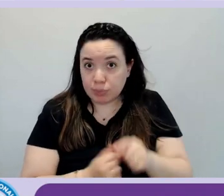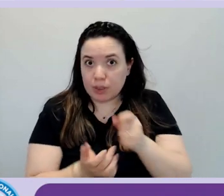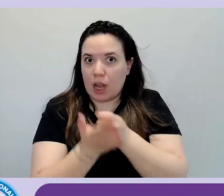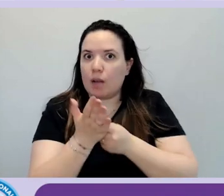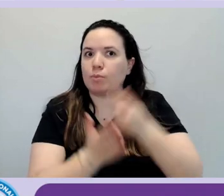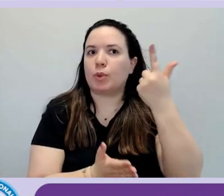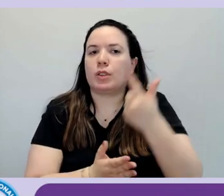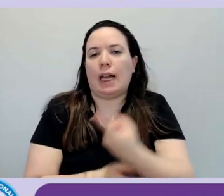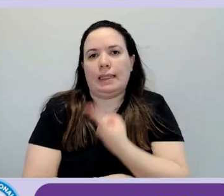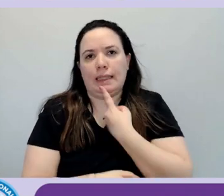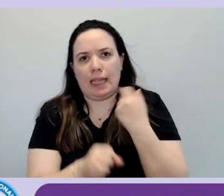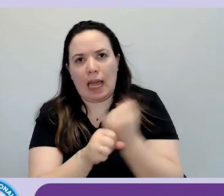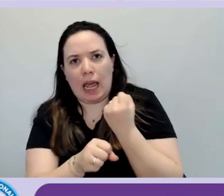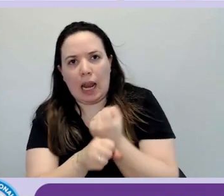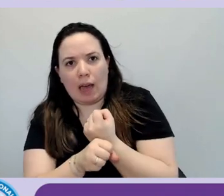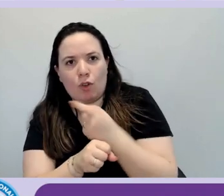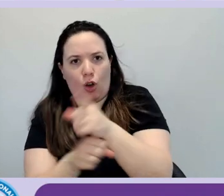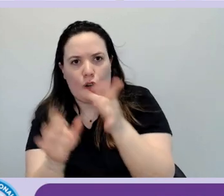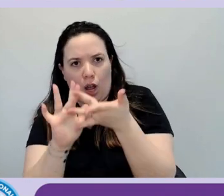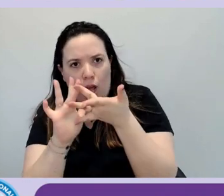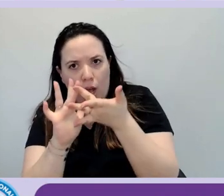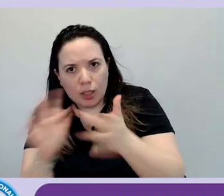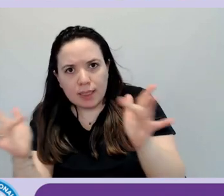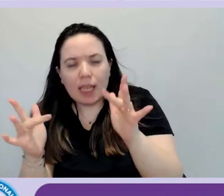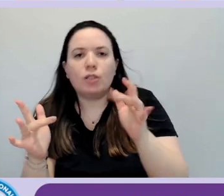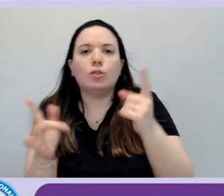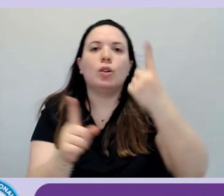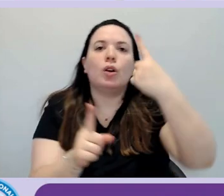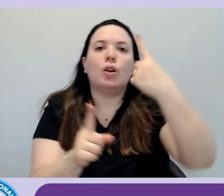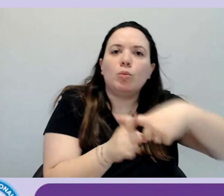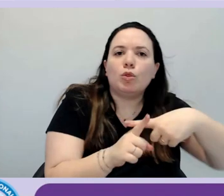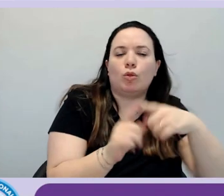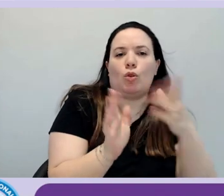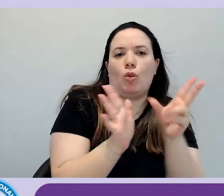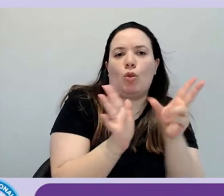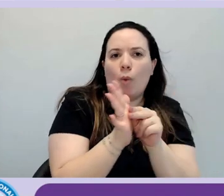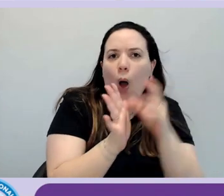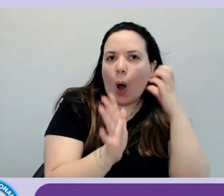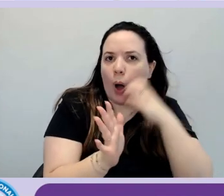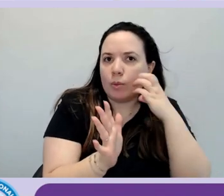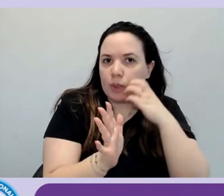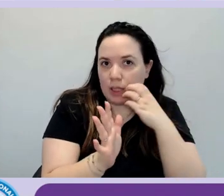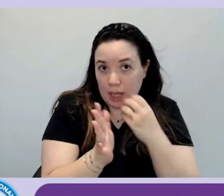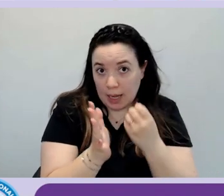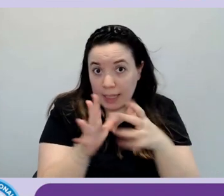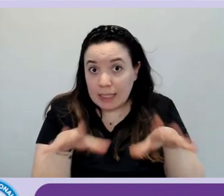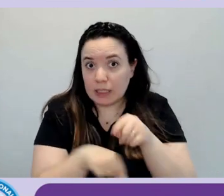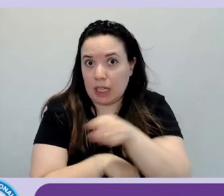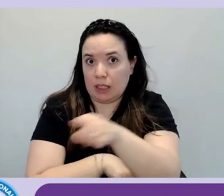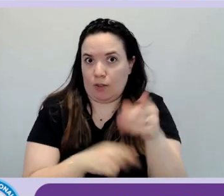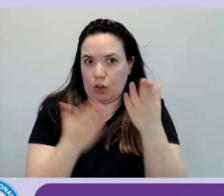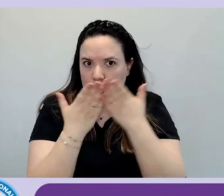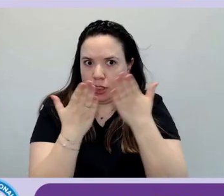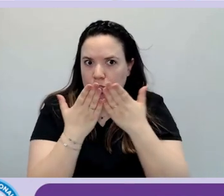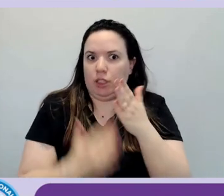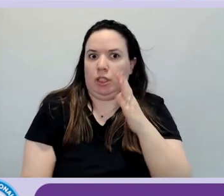iniziate già a lavorare usando le WCAG 2.2 perché sono